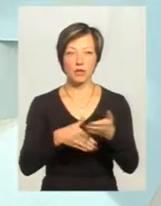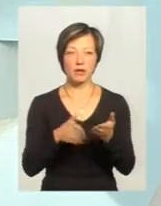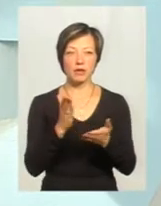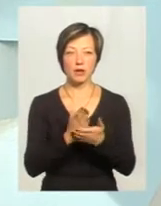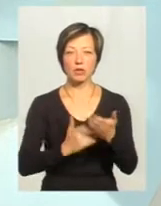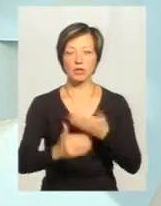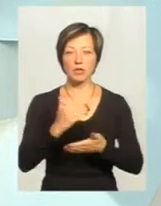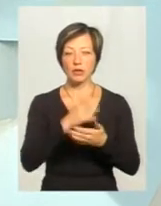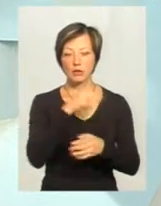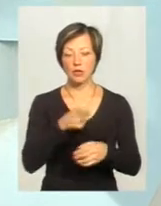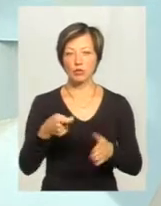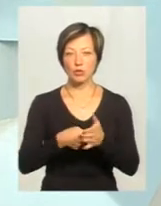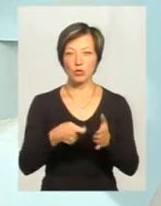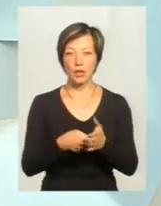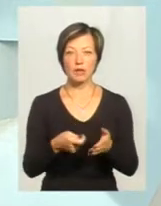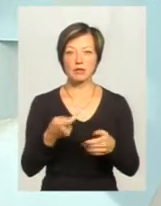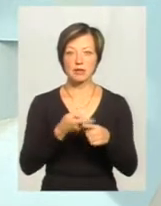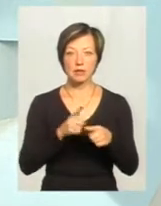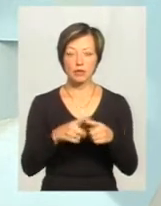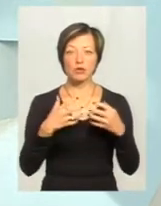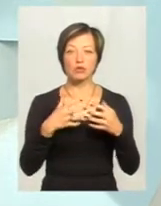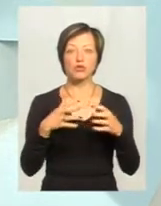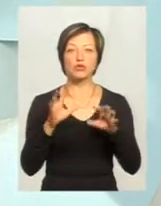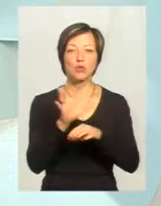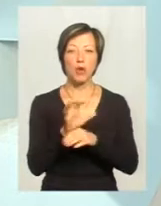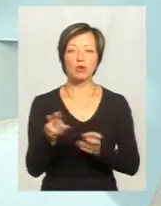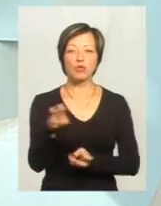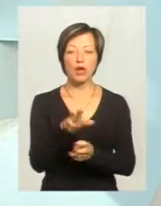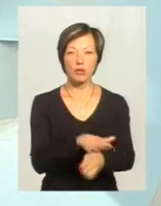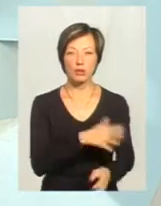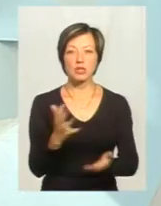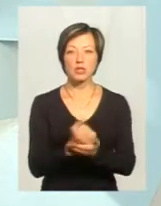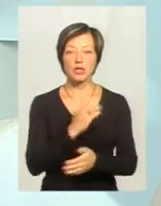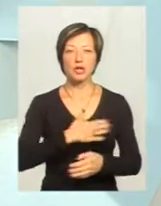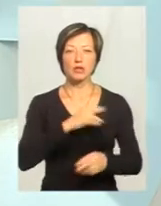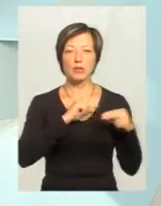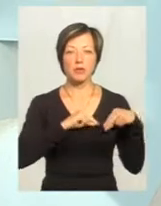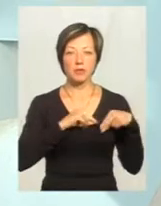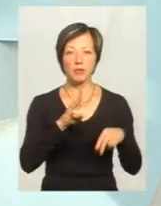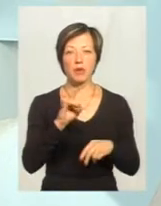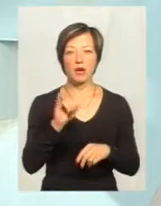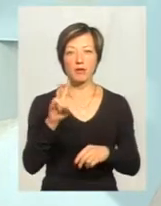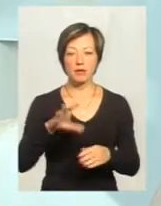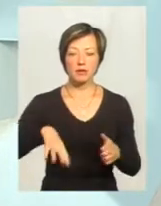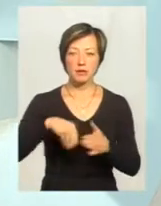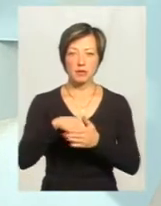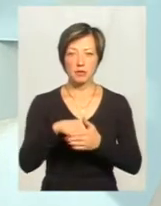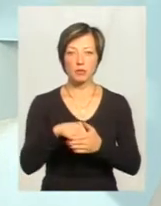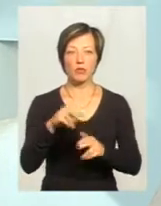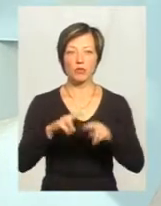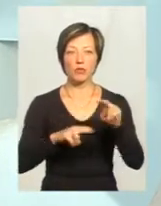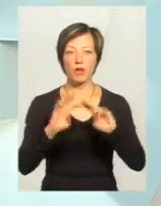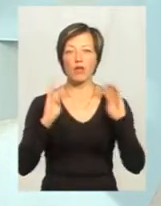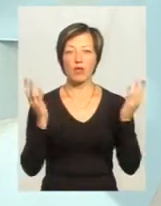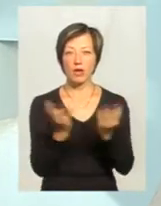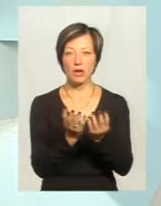вже останнім часом їх годували. Ми цих собак довго шукали, ми знайшли цих собак. Наша працівник Марина за власний кошт побудувала в притулку вольєр